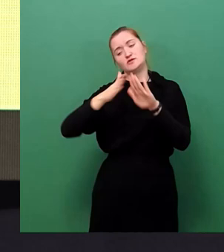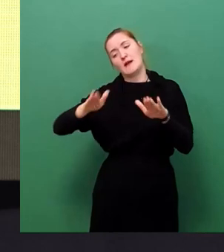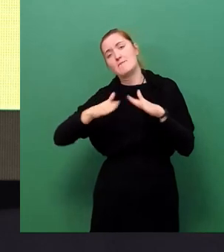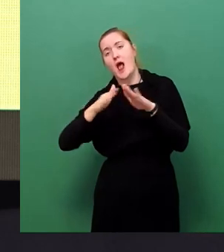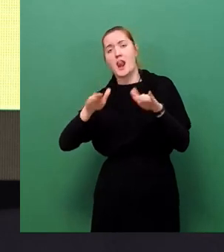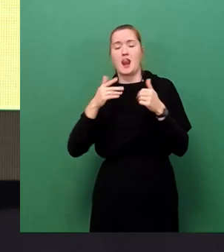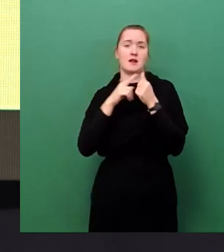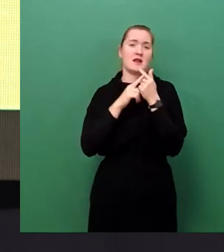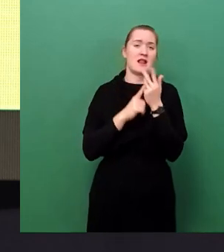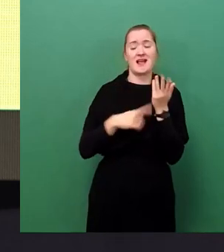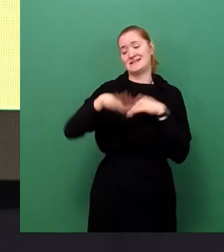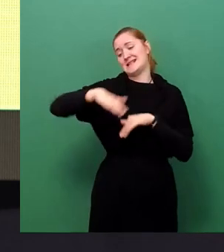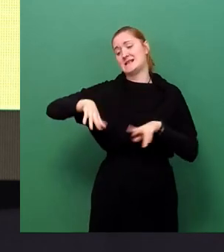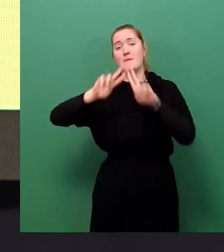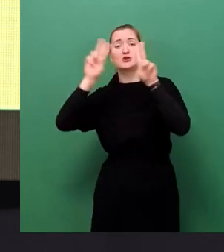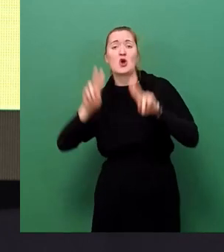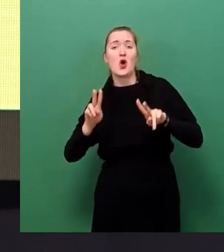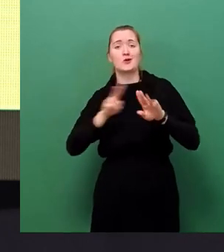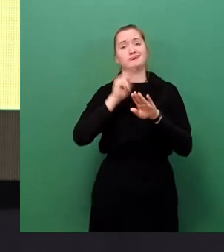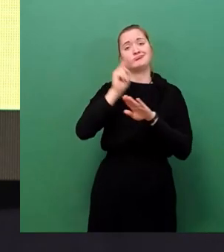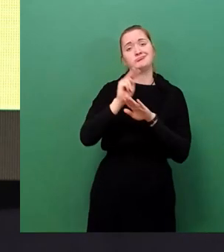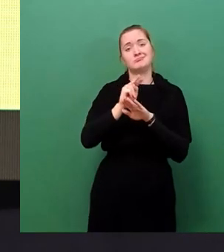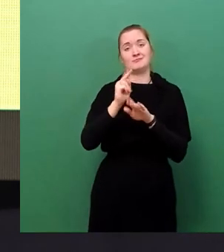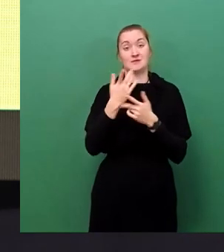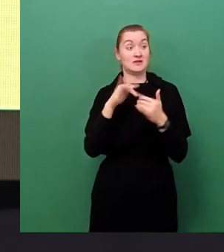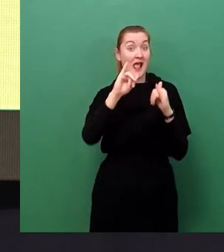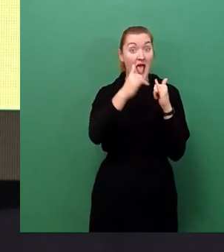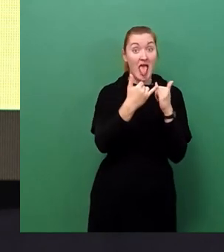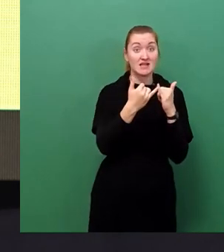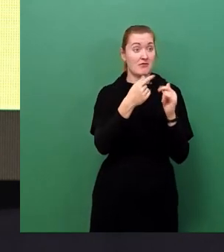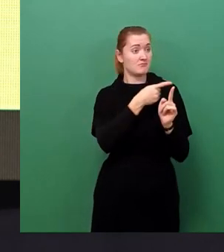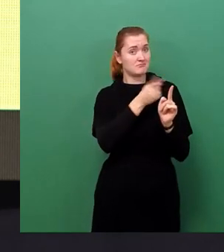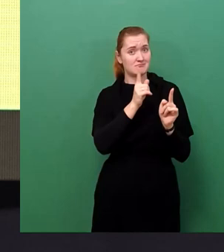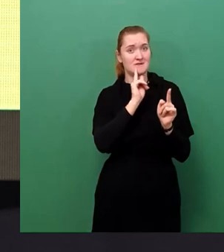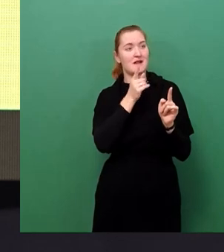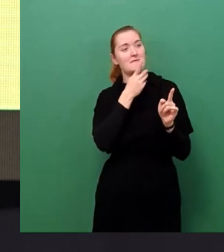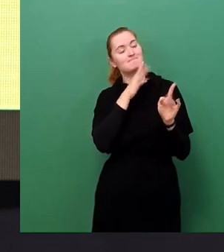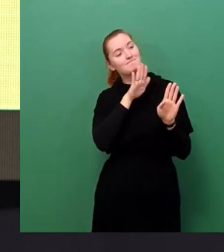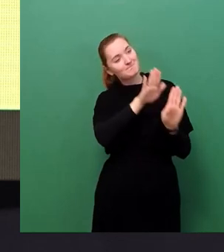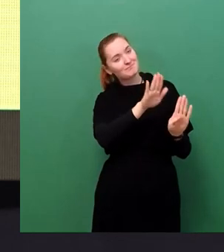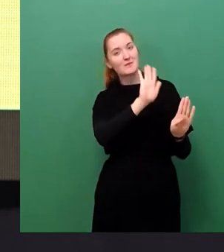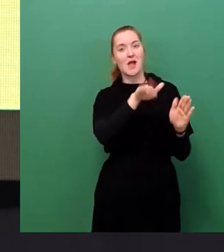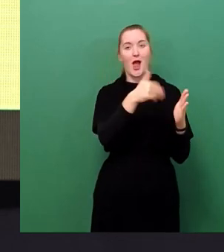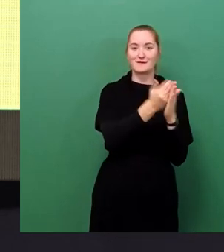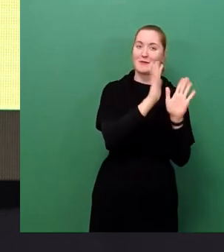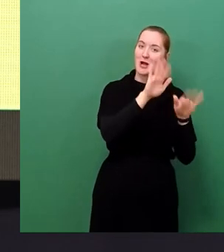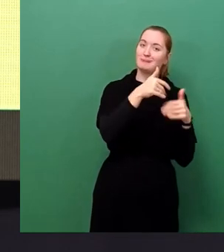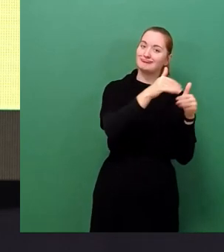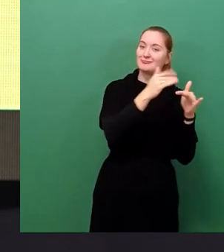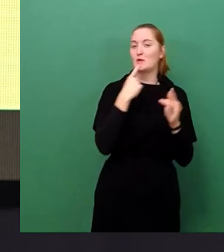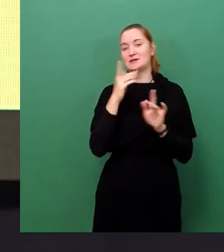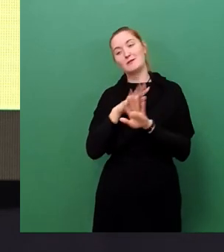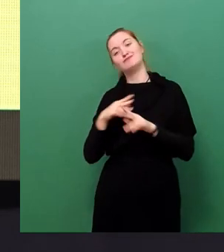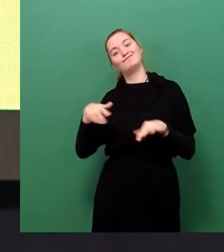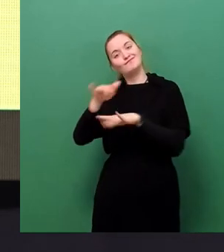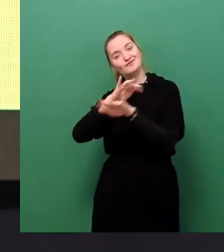Kinder betreuen, damit einfach unsere Eltern oder die Eltern der Kinder anderen Tätigkeiten nachgehen können. Und ich spreche aus